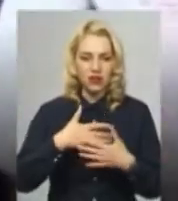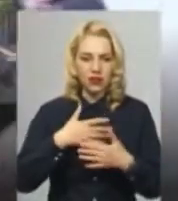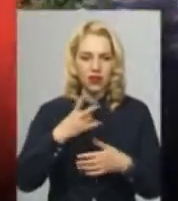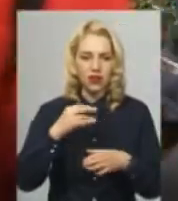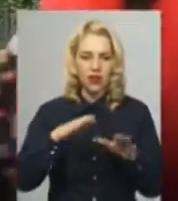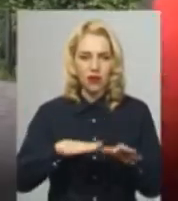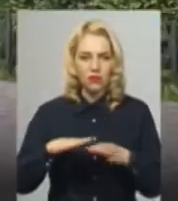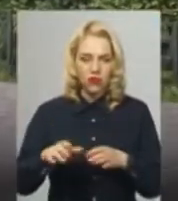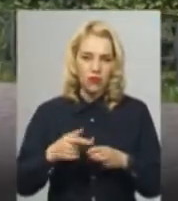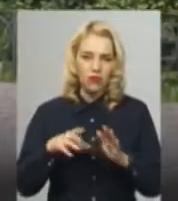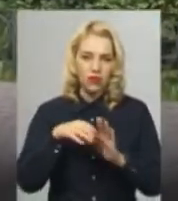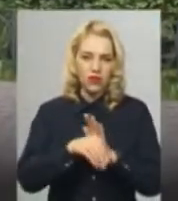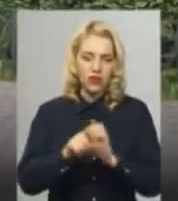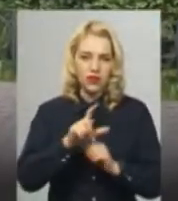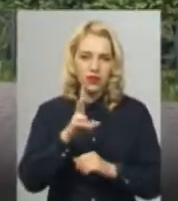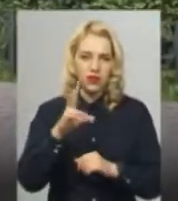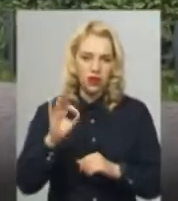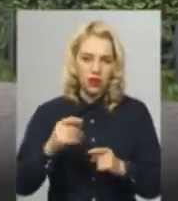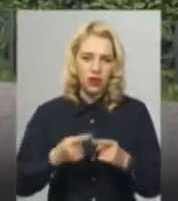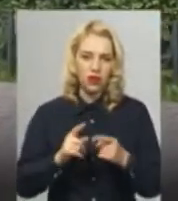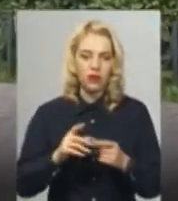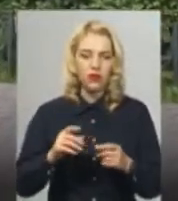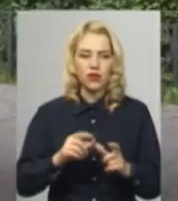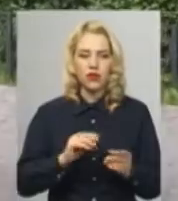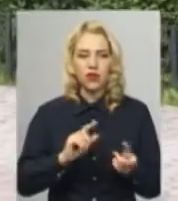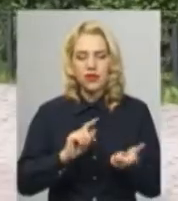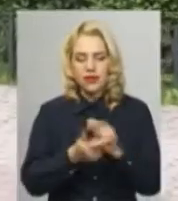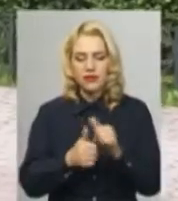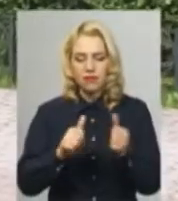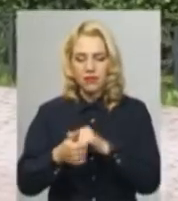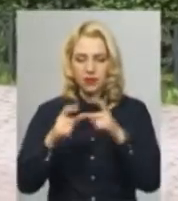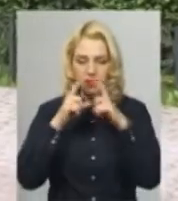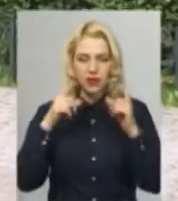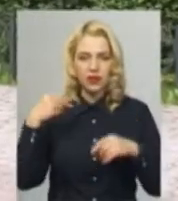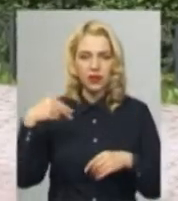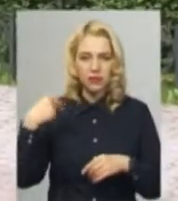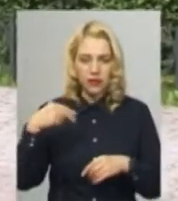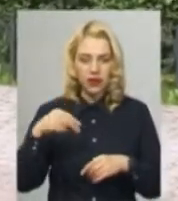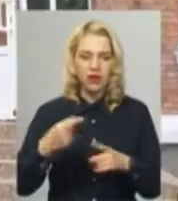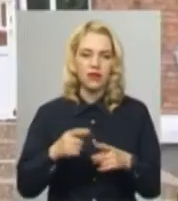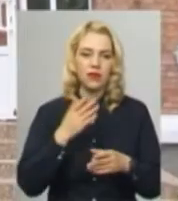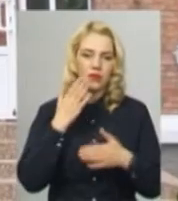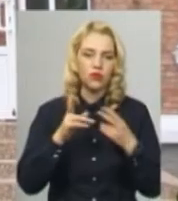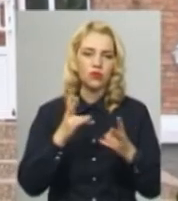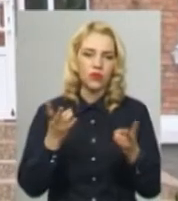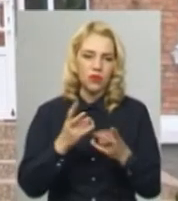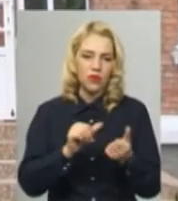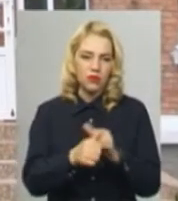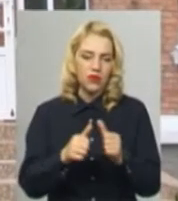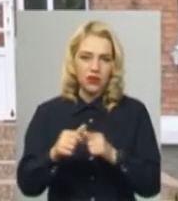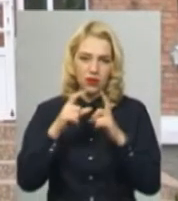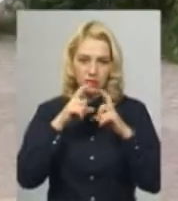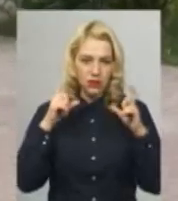проведення ЗНО, встановлені змінні маски. Тобто приходять, технічна перерва, запитують, кому потрібно змінюють. Олександр